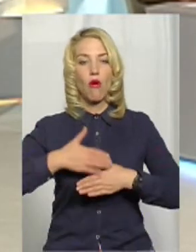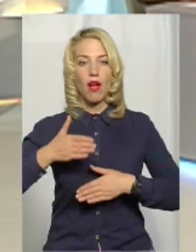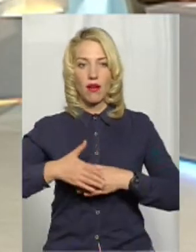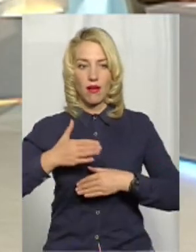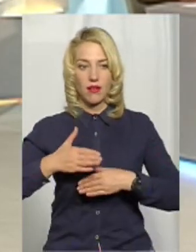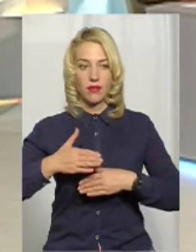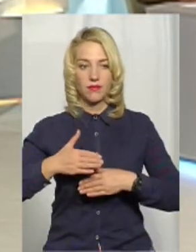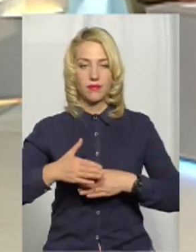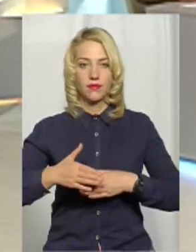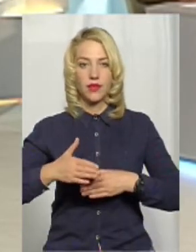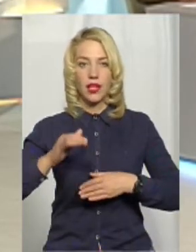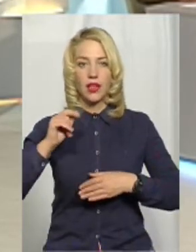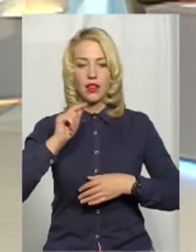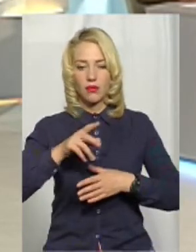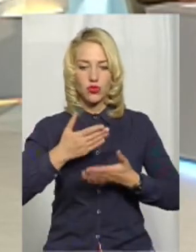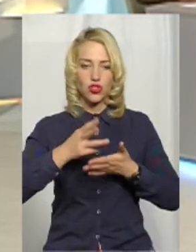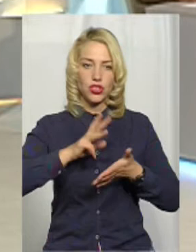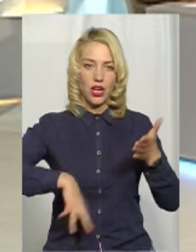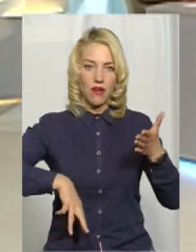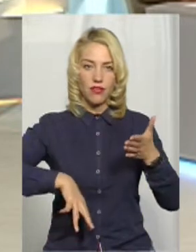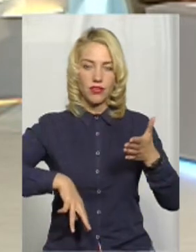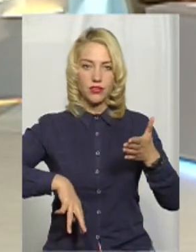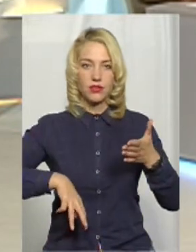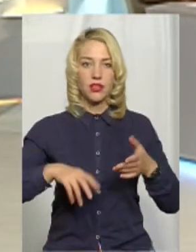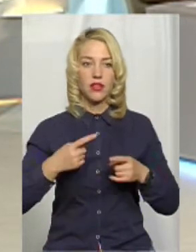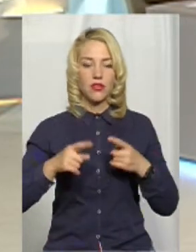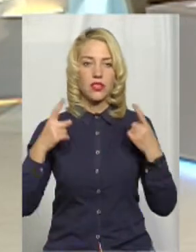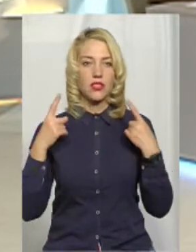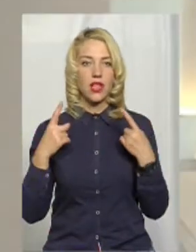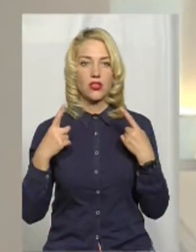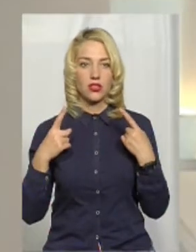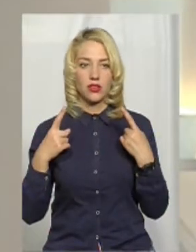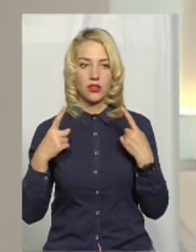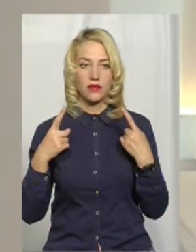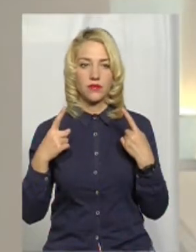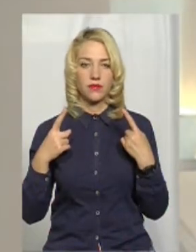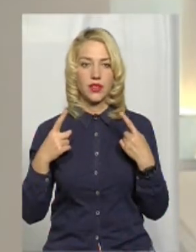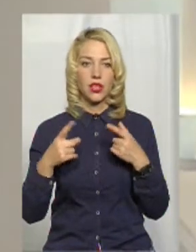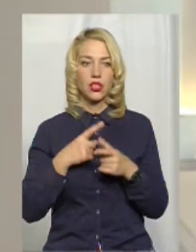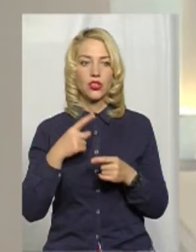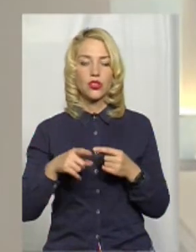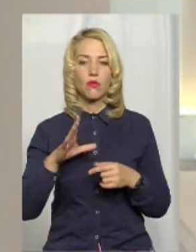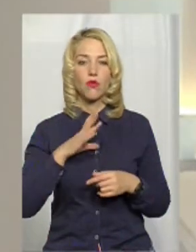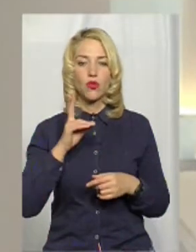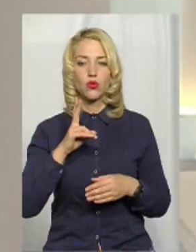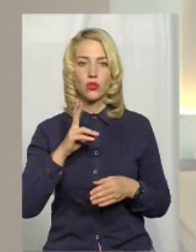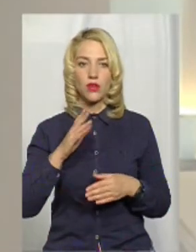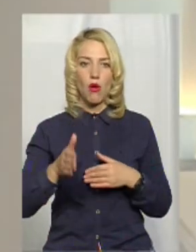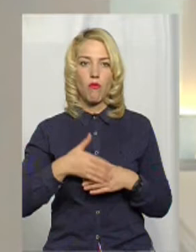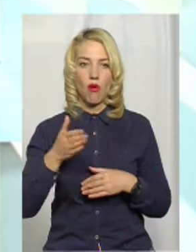Покарання, там і штрафи досить значні. Чи був хтось покараний?